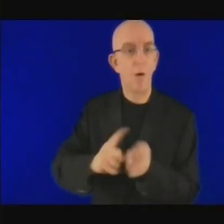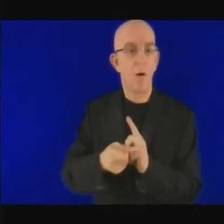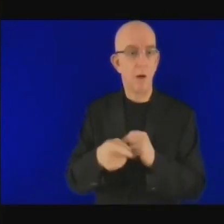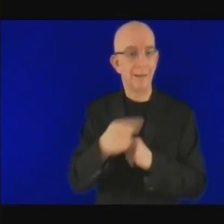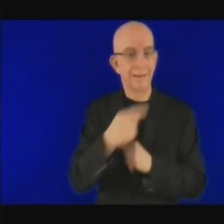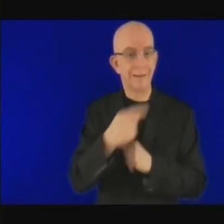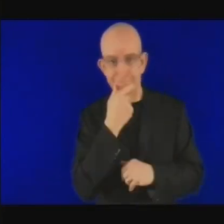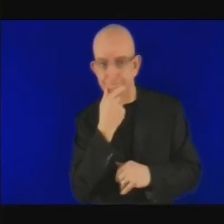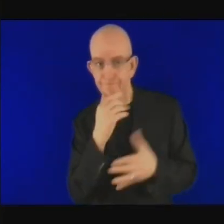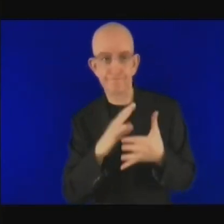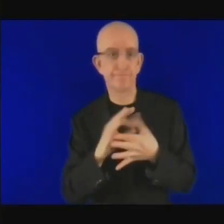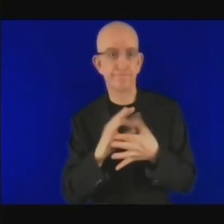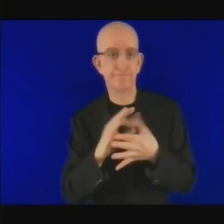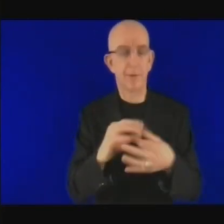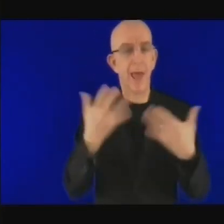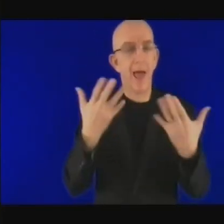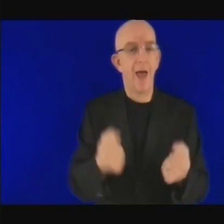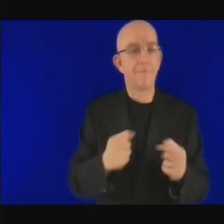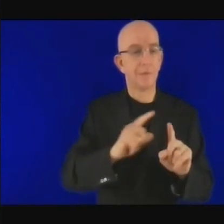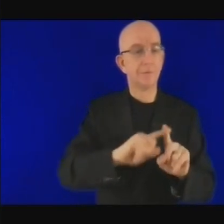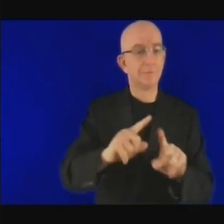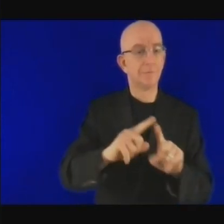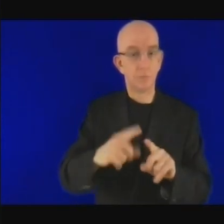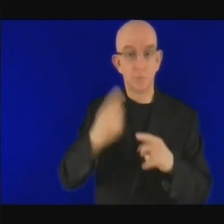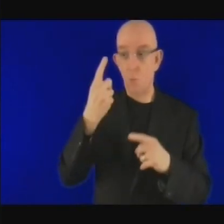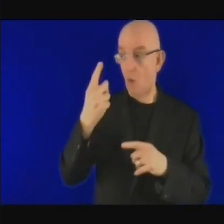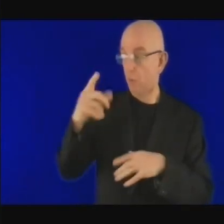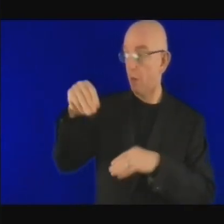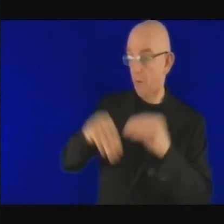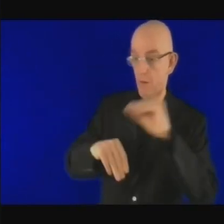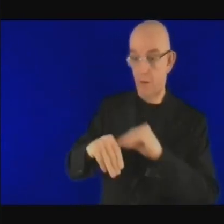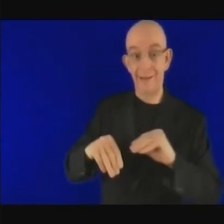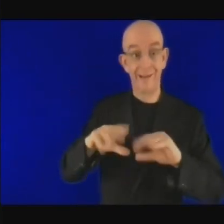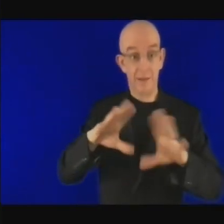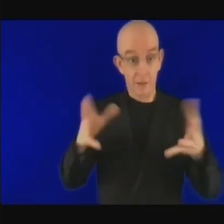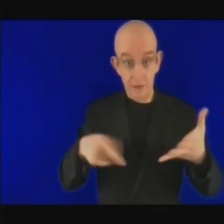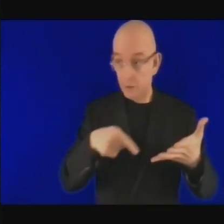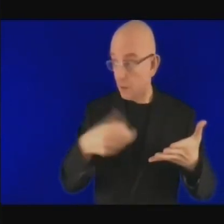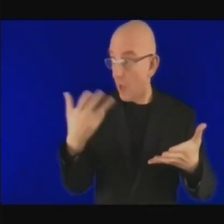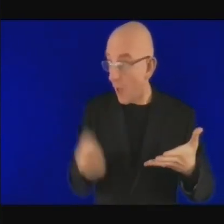structures dans le domaine de l'énergie. Donc, l'adaptation n'est pas